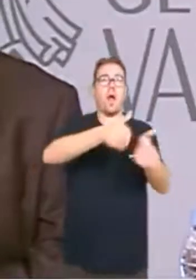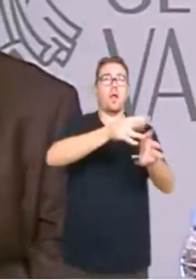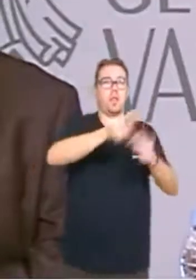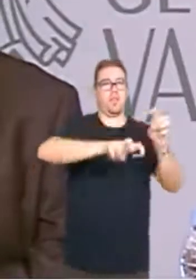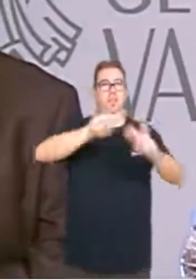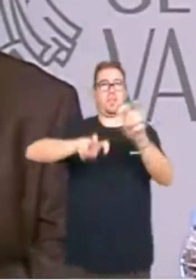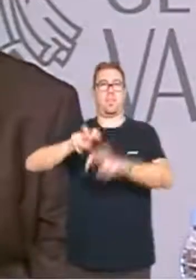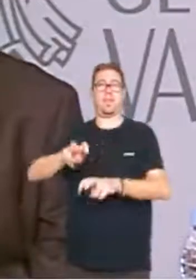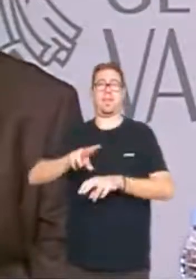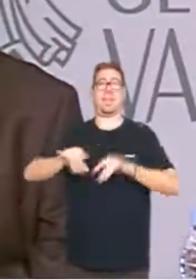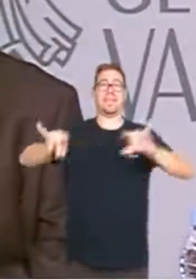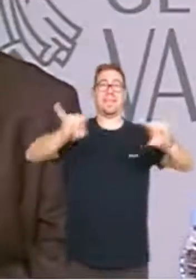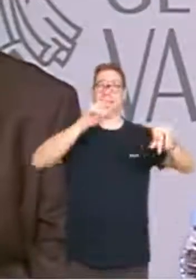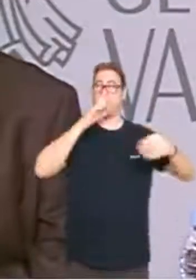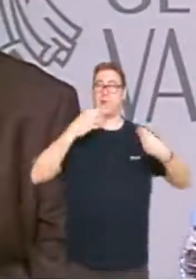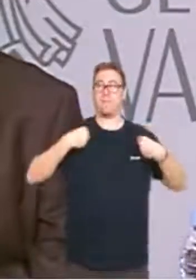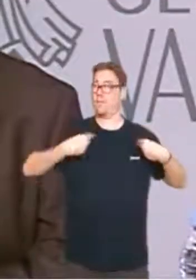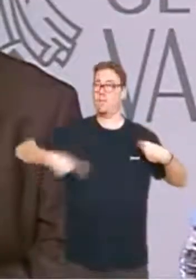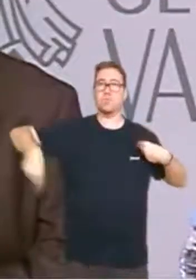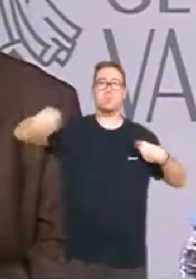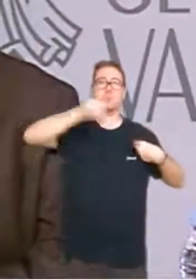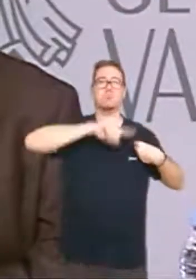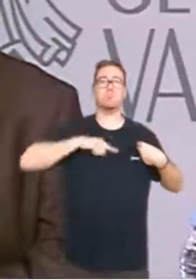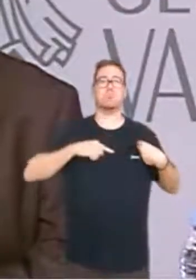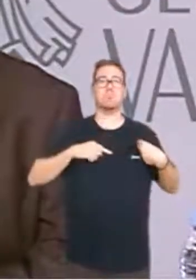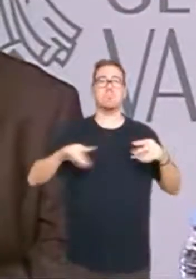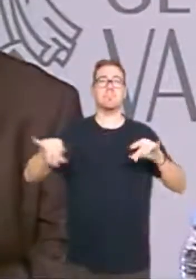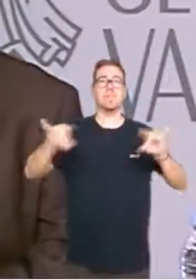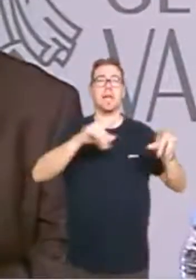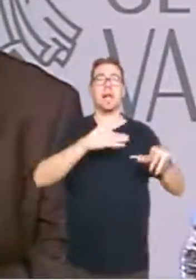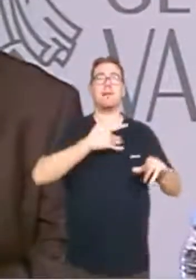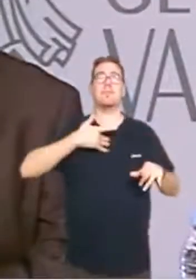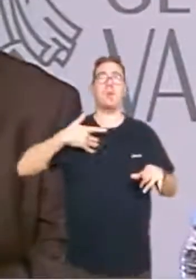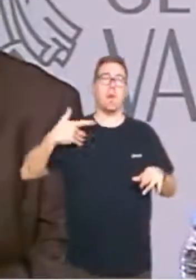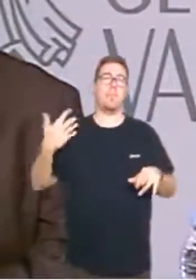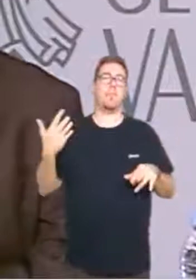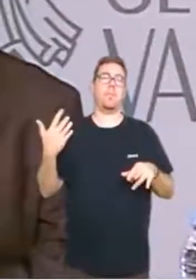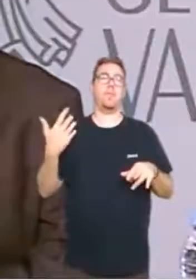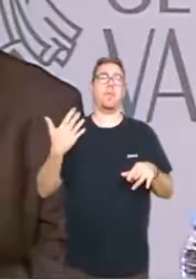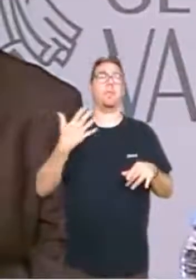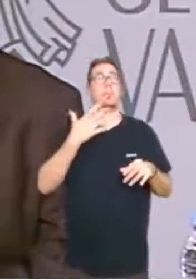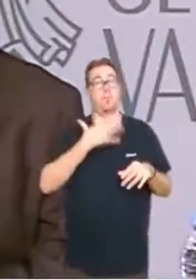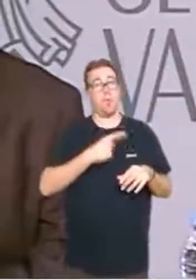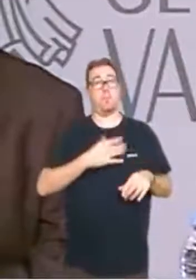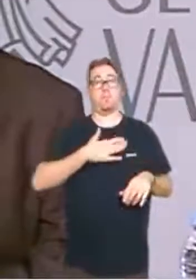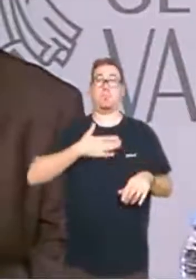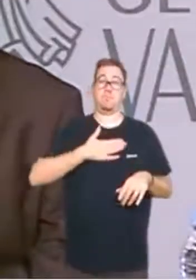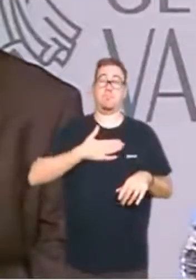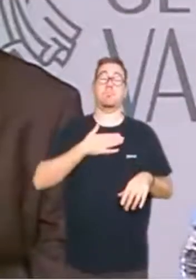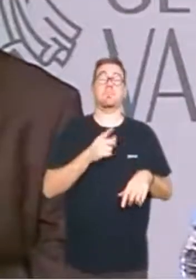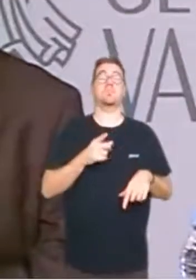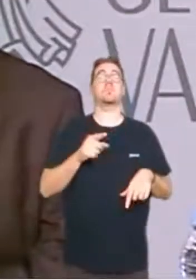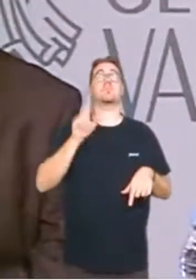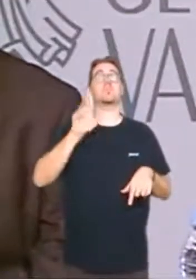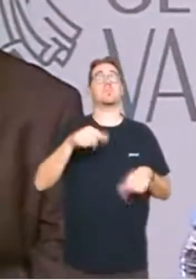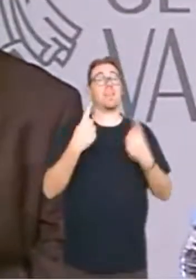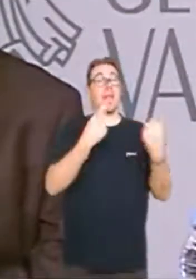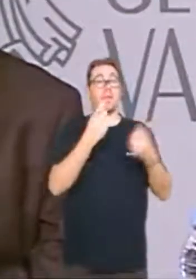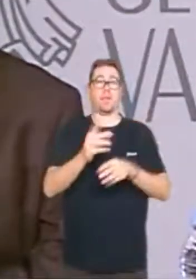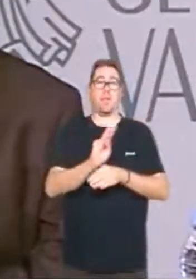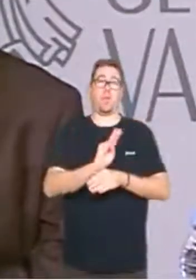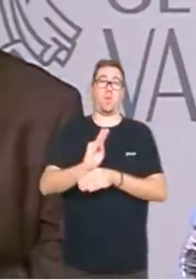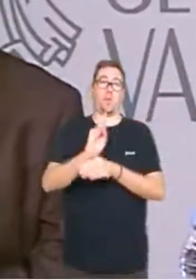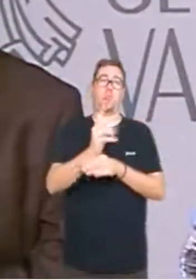La terra en la que vivim de la que volem i podem disfrutar també necessita que la